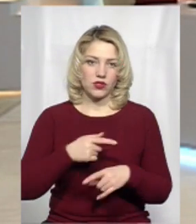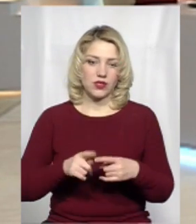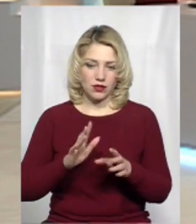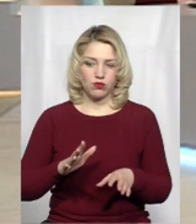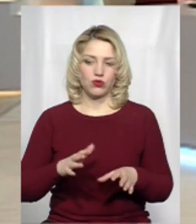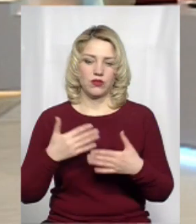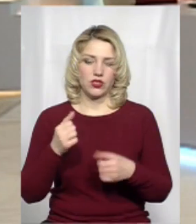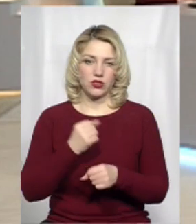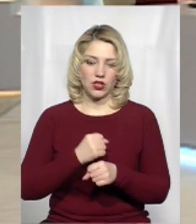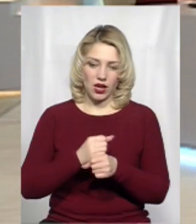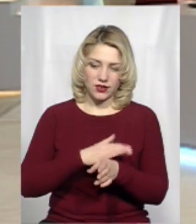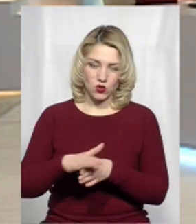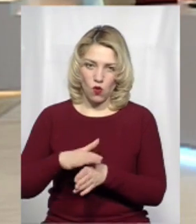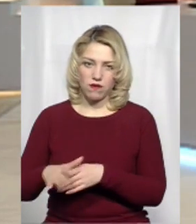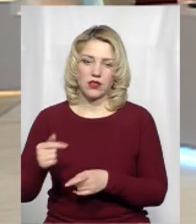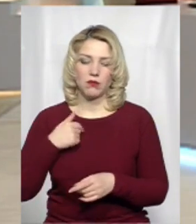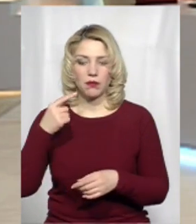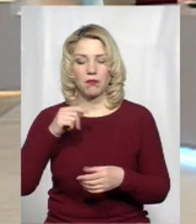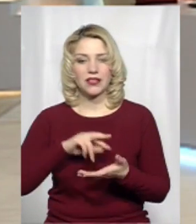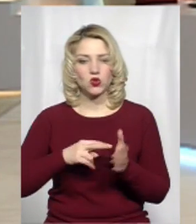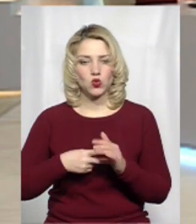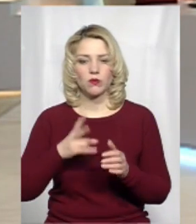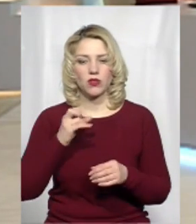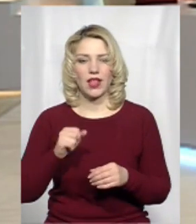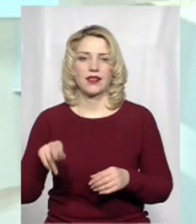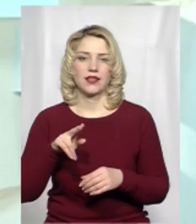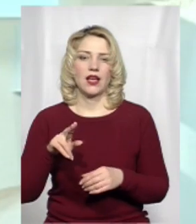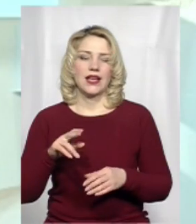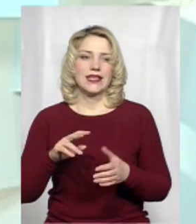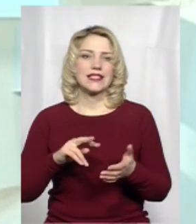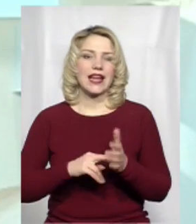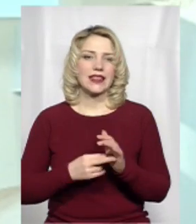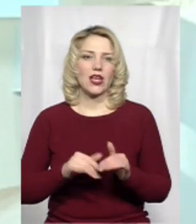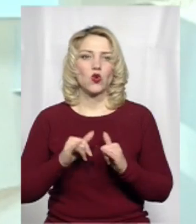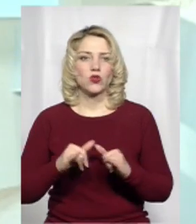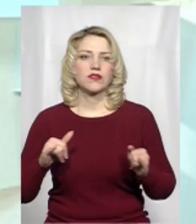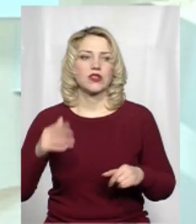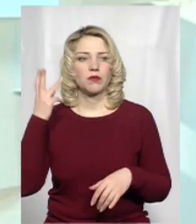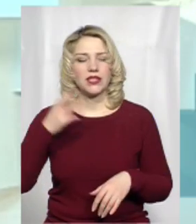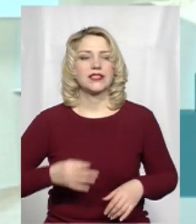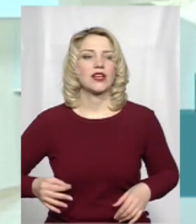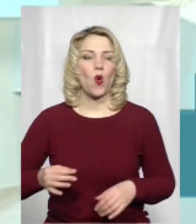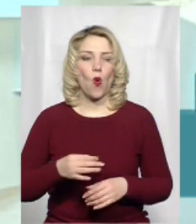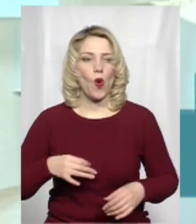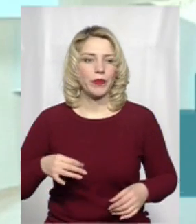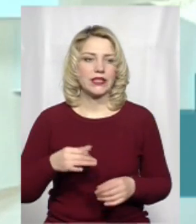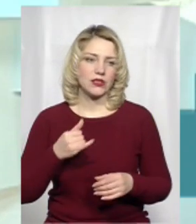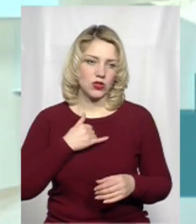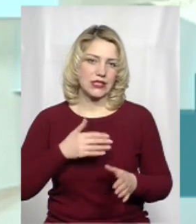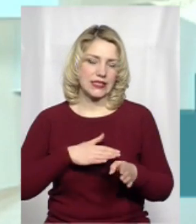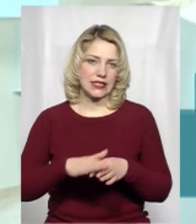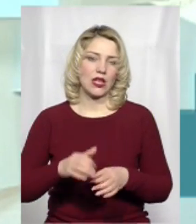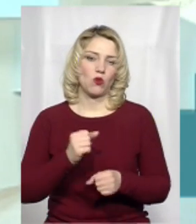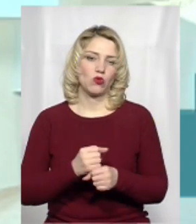і ми вже працюємо над стратегією розвитку програми туризму у Хмельницькій області. Ціла робоча група